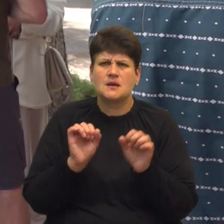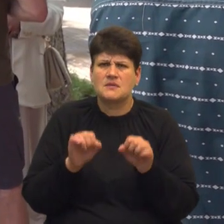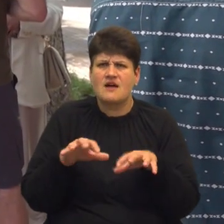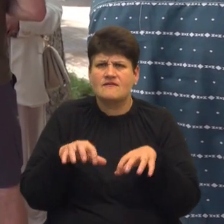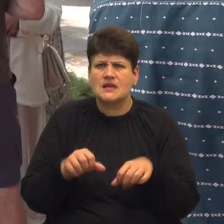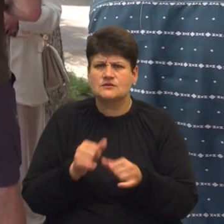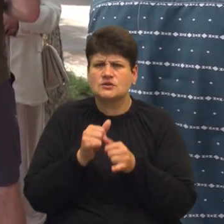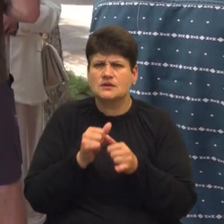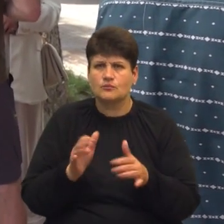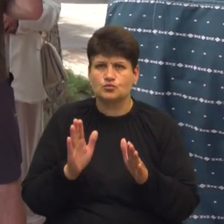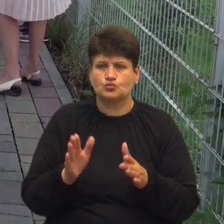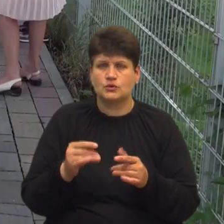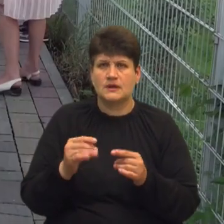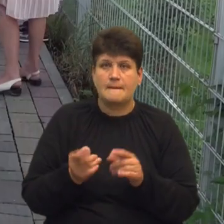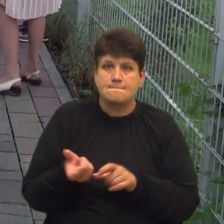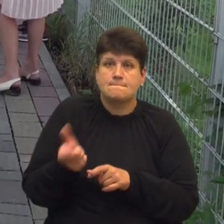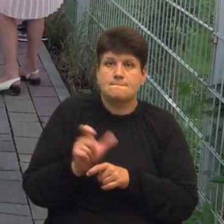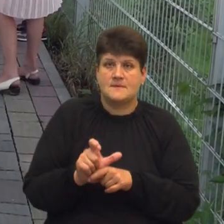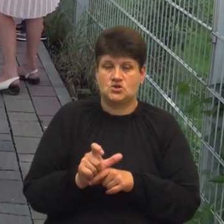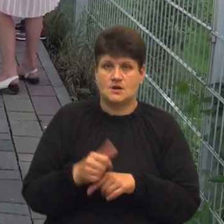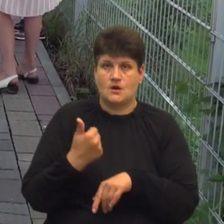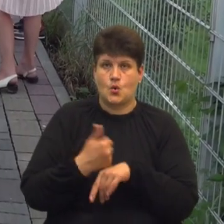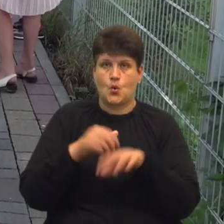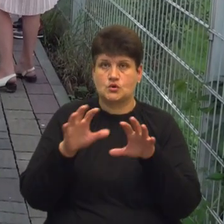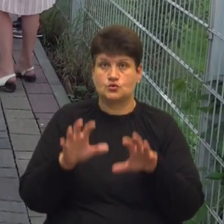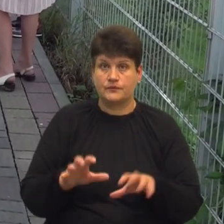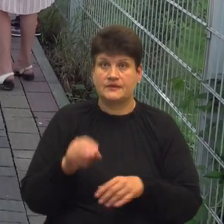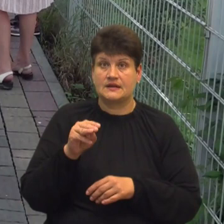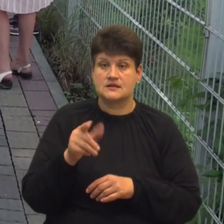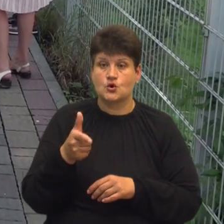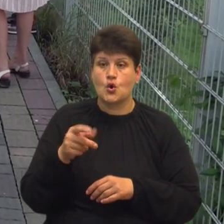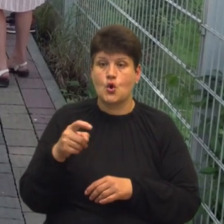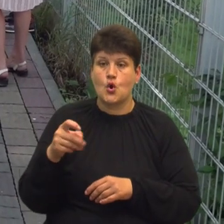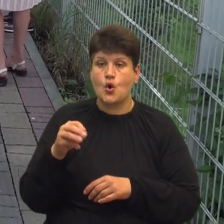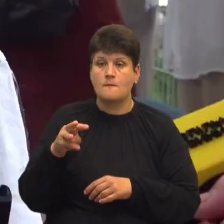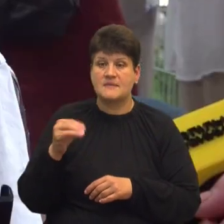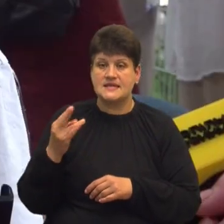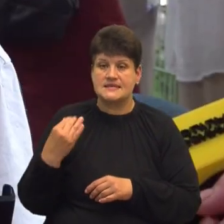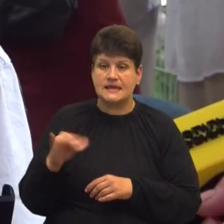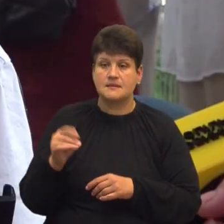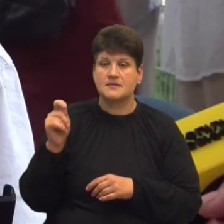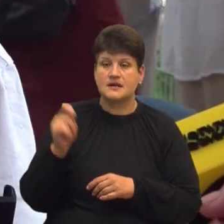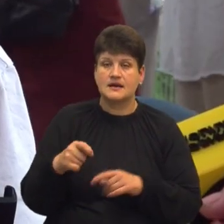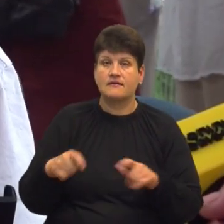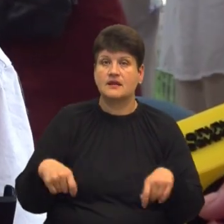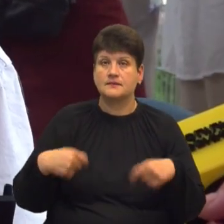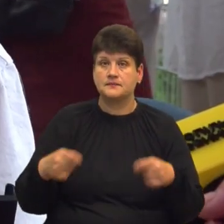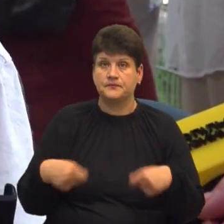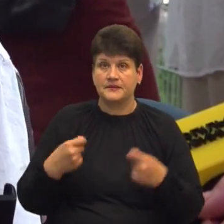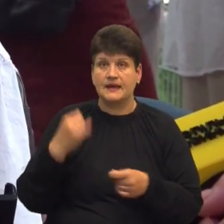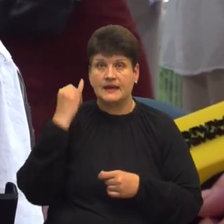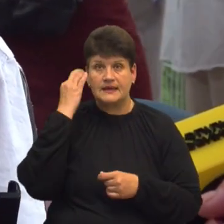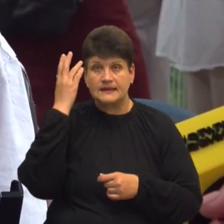не можуть йти понад Конституцію. Тарас Хоміцький приїхав до катедри на кріслі Кулісному. Ідеєю реконструкції є